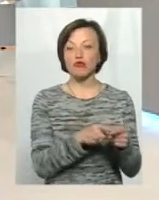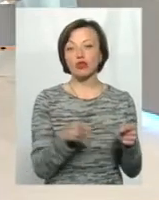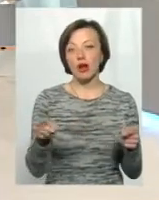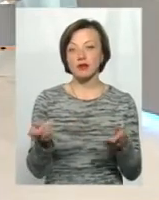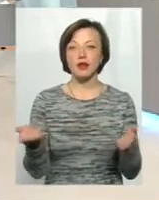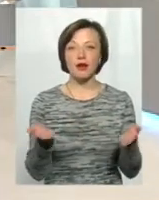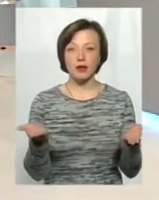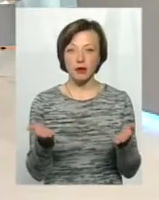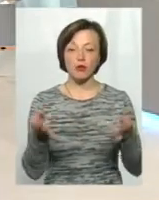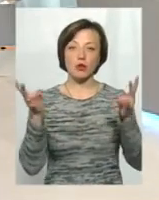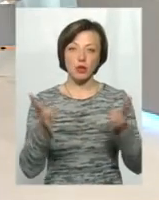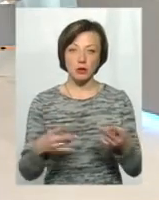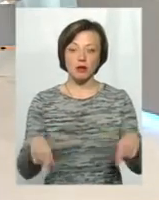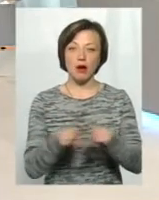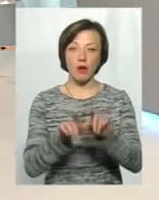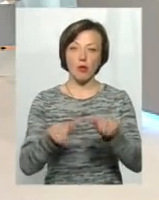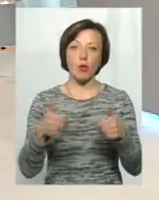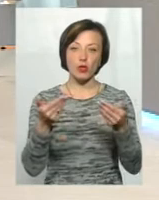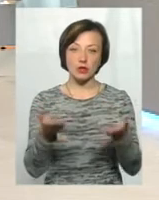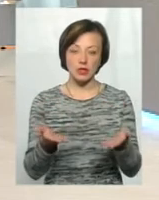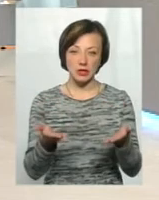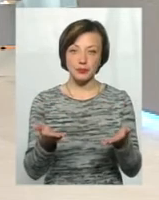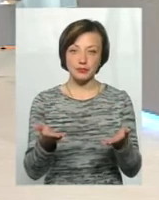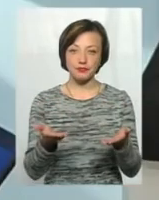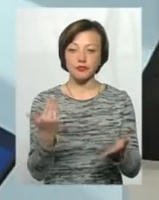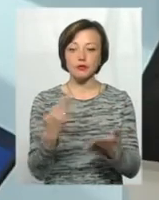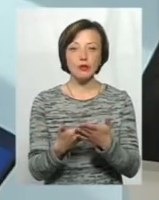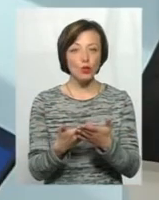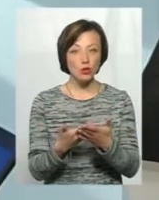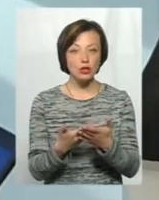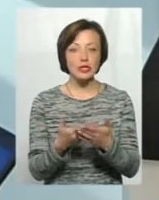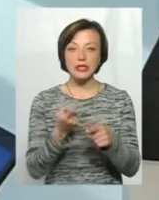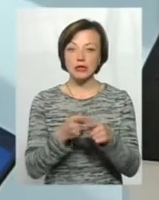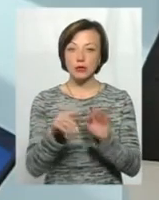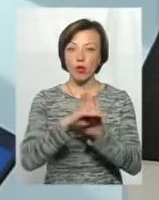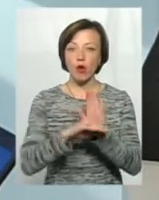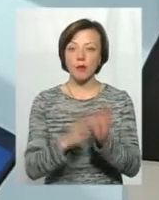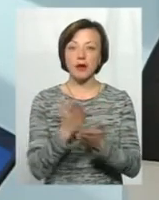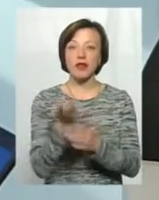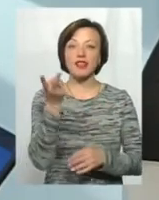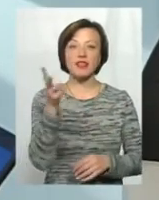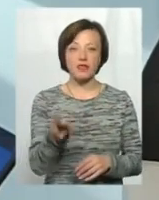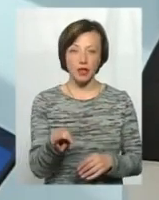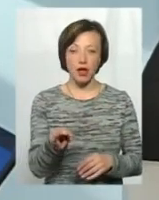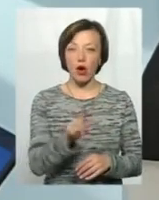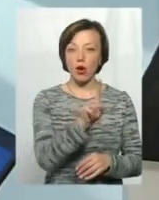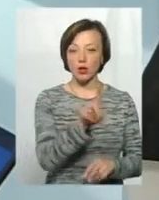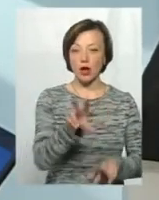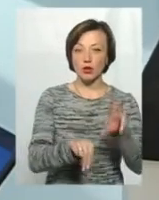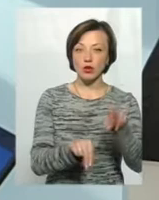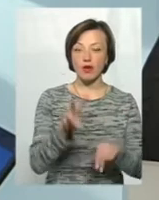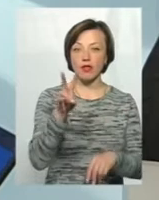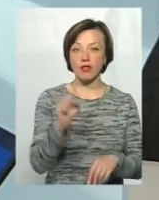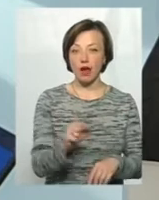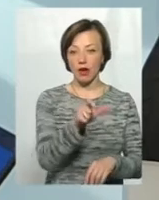який і потрібна така пропозиція. Отже, їх цих програм є по суті дві. Одна розрахована на